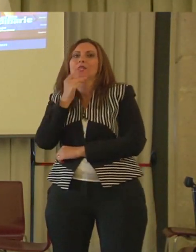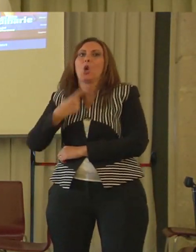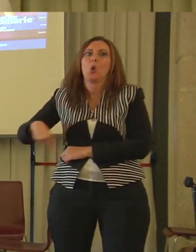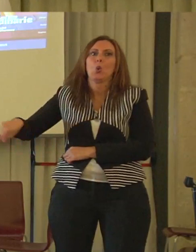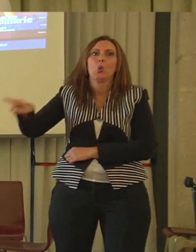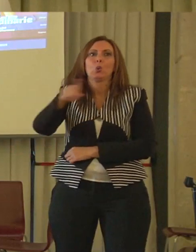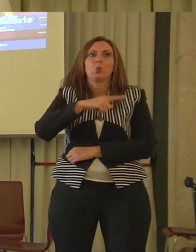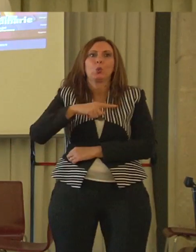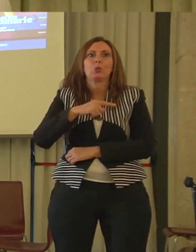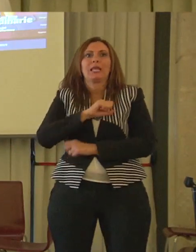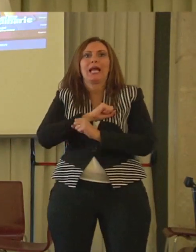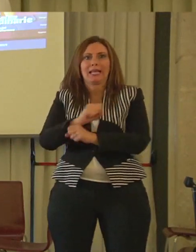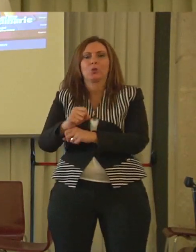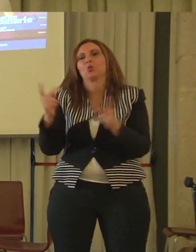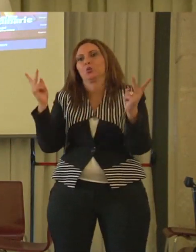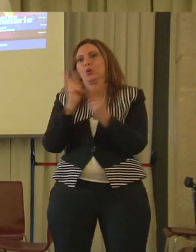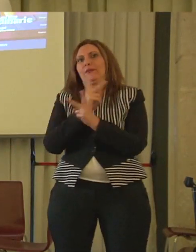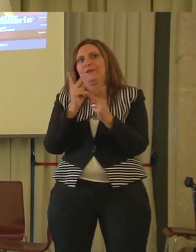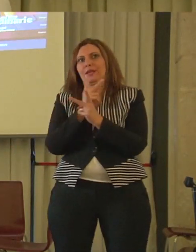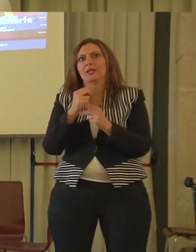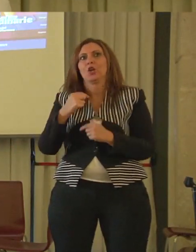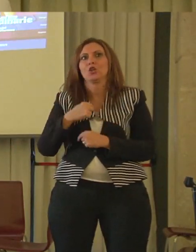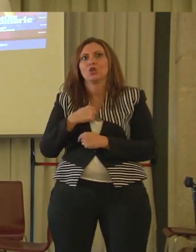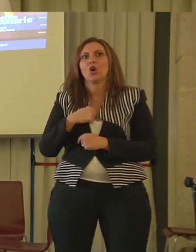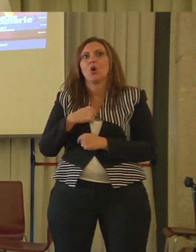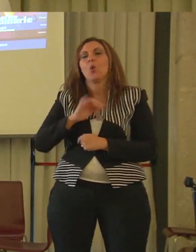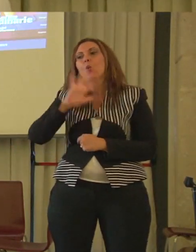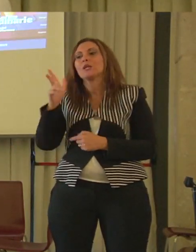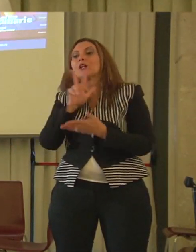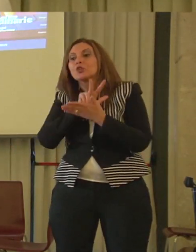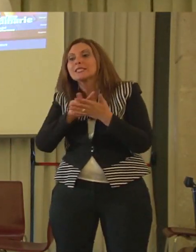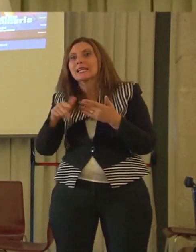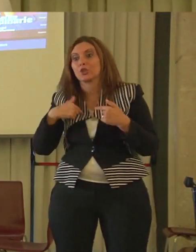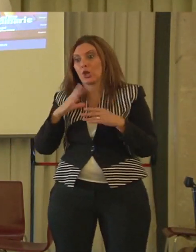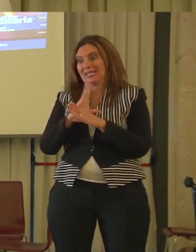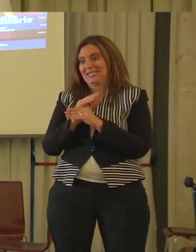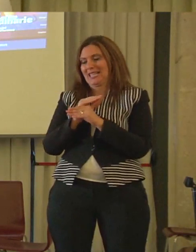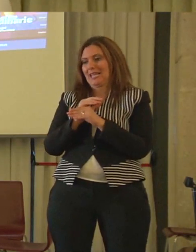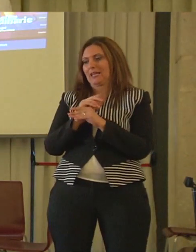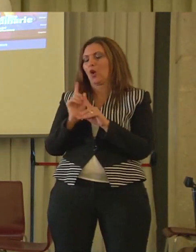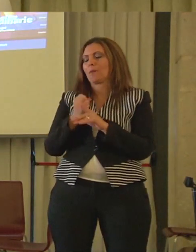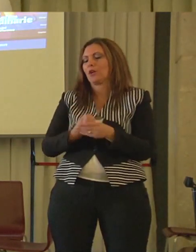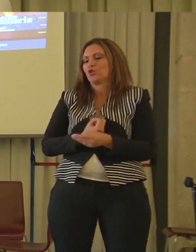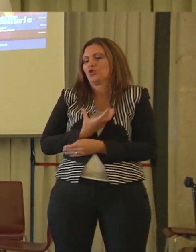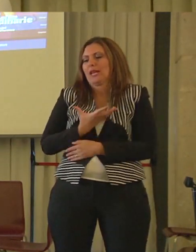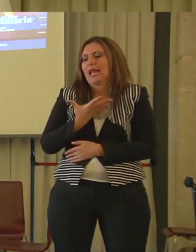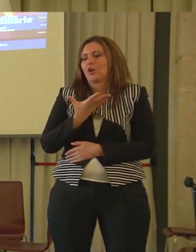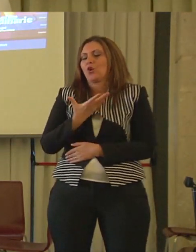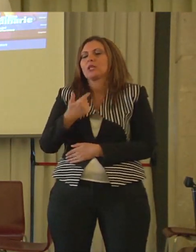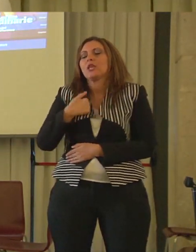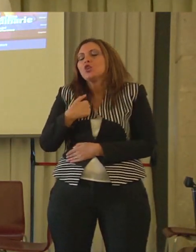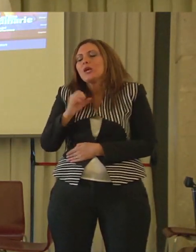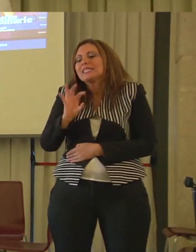creduto allo stesso modo. E poi ho un altro segreto. Stasera io mi sento particolarmente generosa, è un po' il mio mantra.